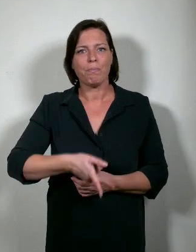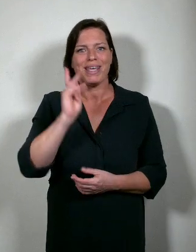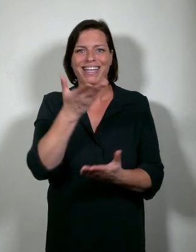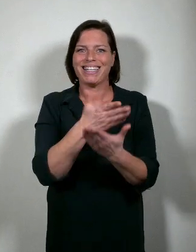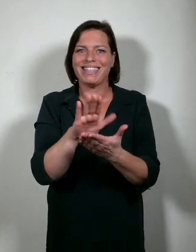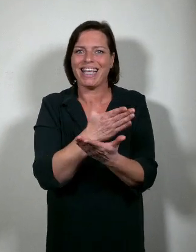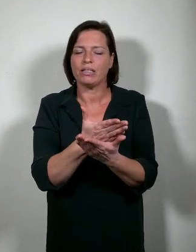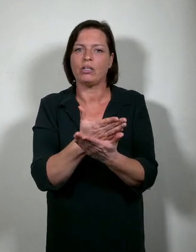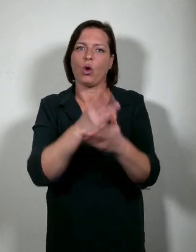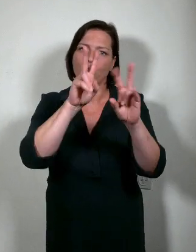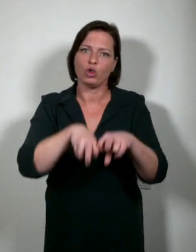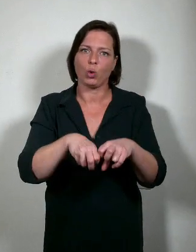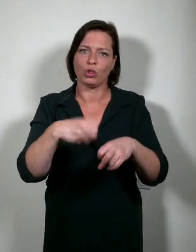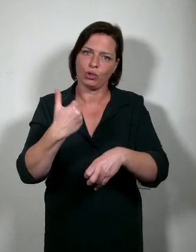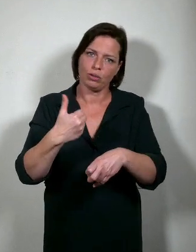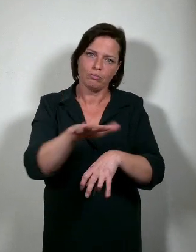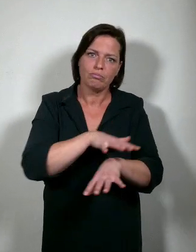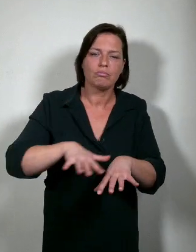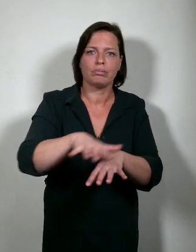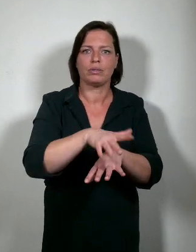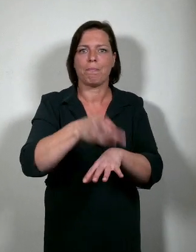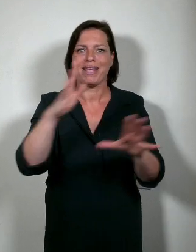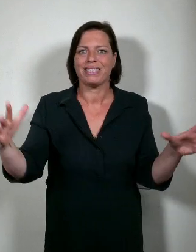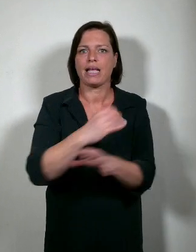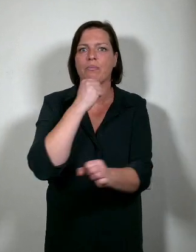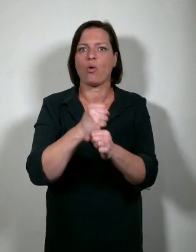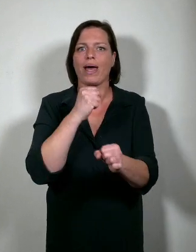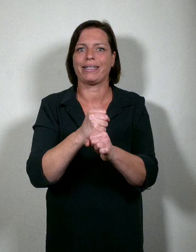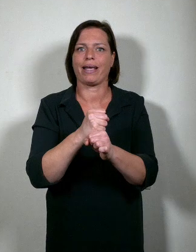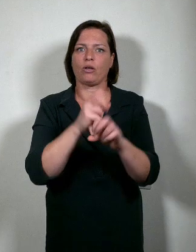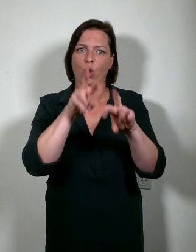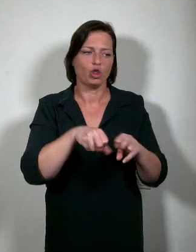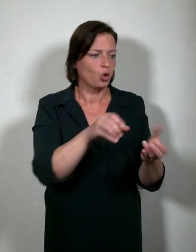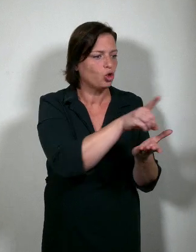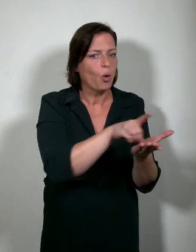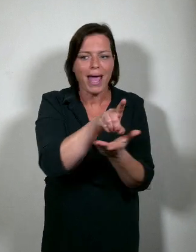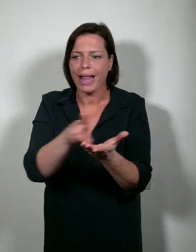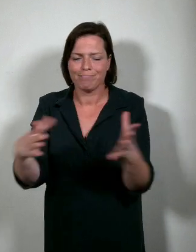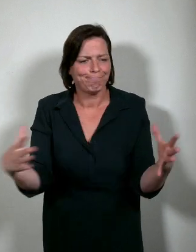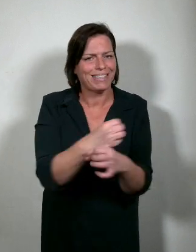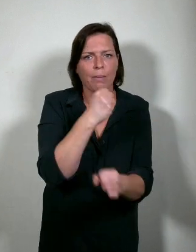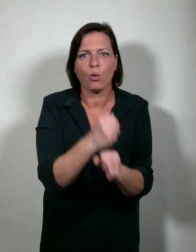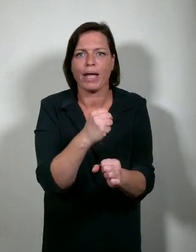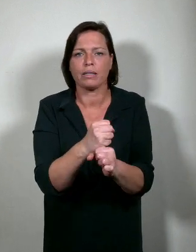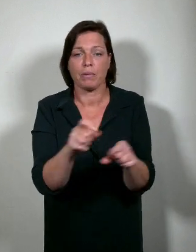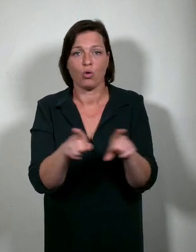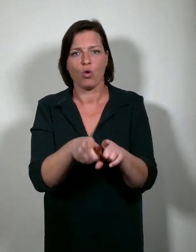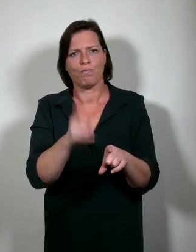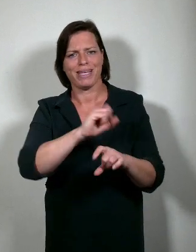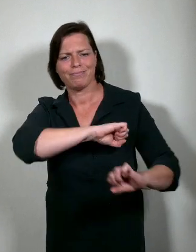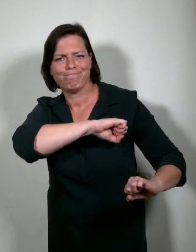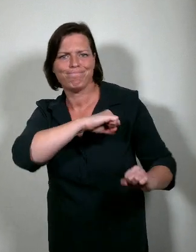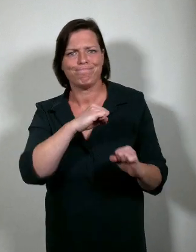onderzoeksinfrastructuur, meer synergie tussen onderzoeksdomeinen, maar ook meer schuren en